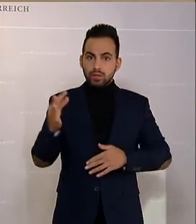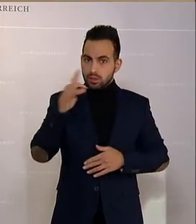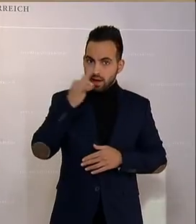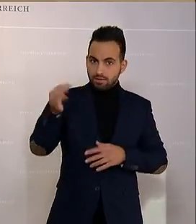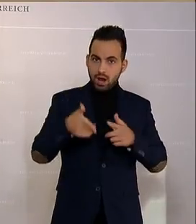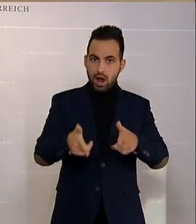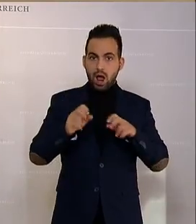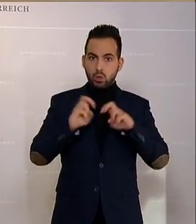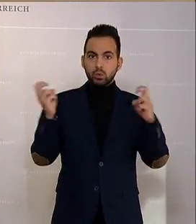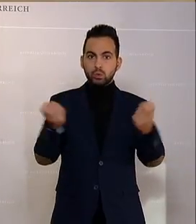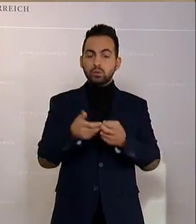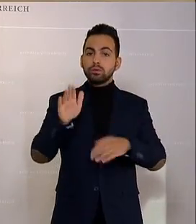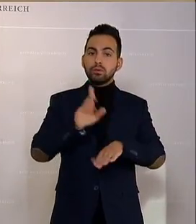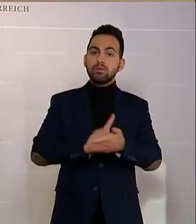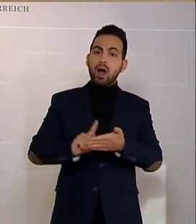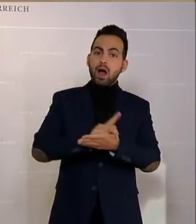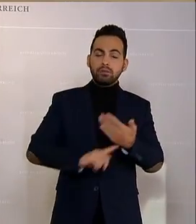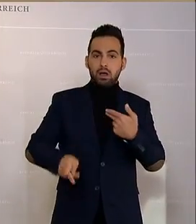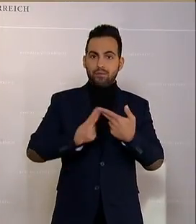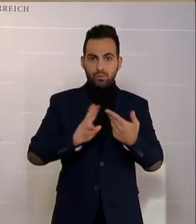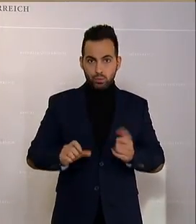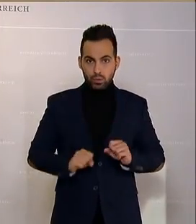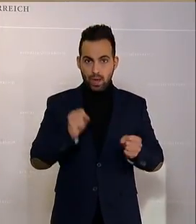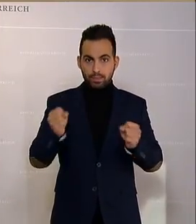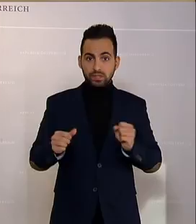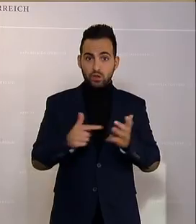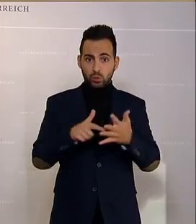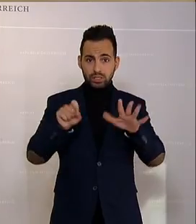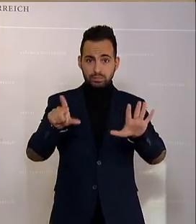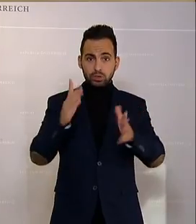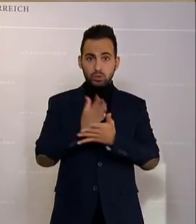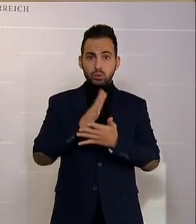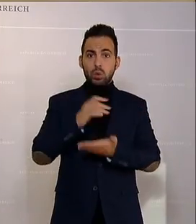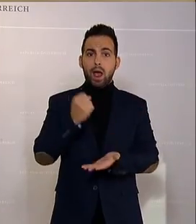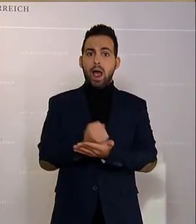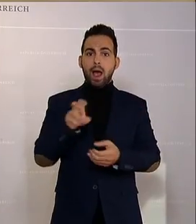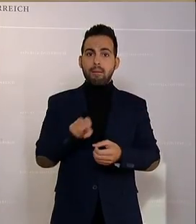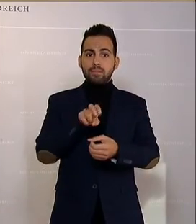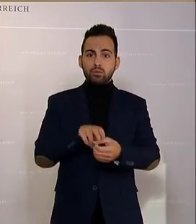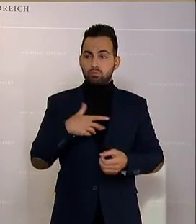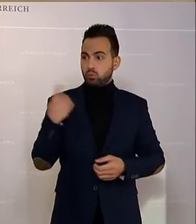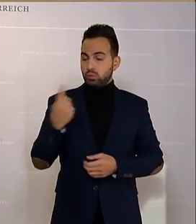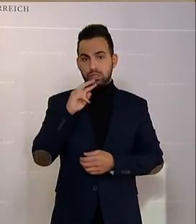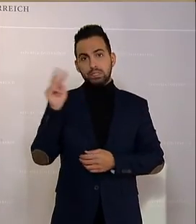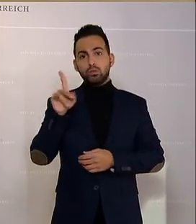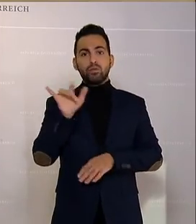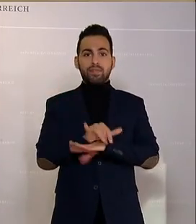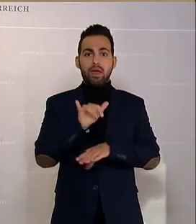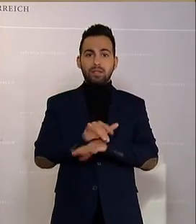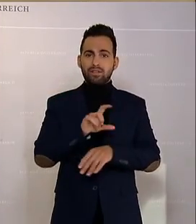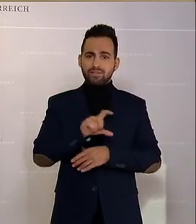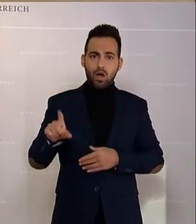Ausschuss. Und das zeigt ja Ihre Dynamik. Sie sind seit 2017 im Amt und vernachlässigen aus unserer Sicht den so wichtigen